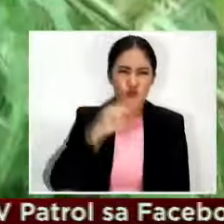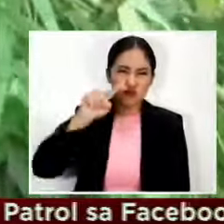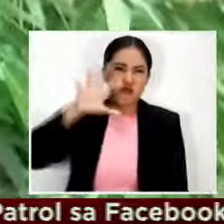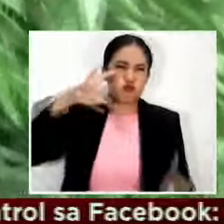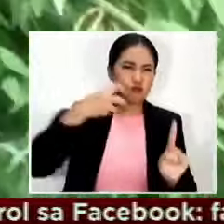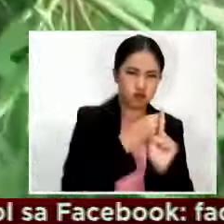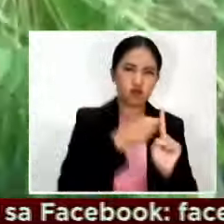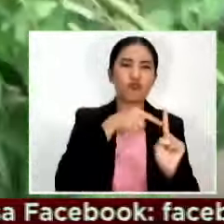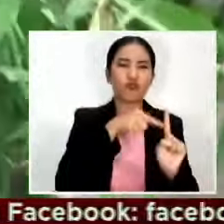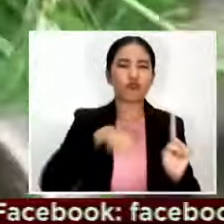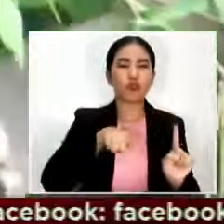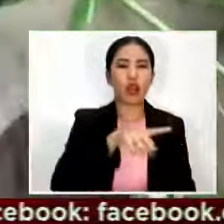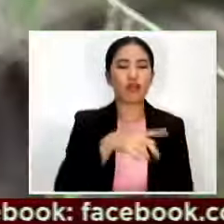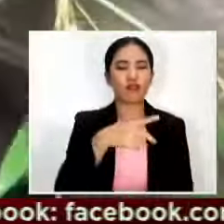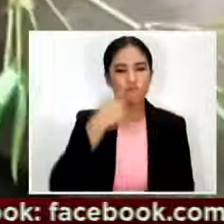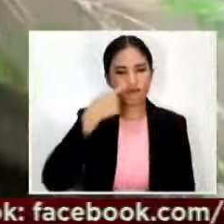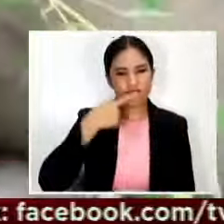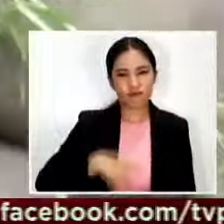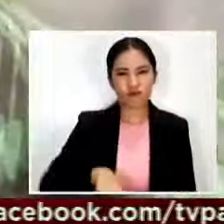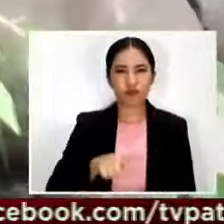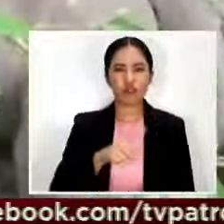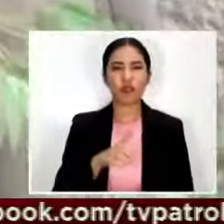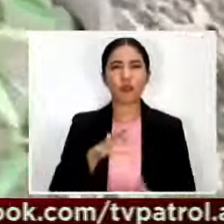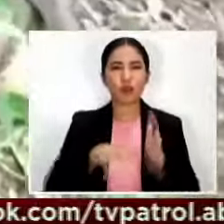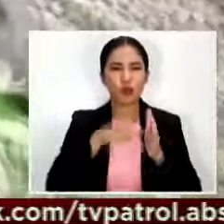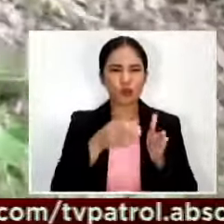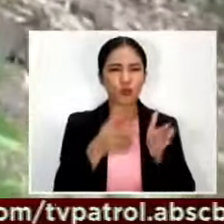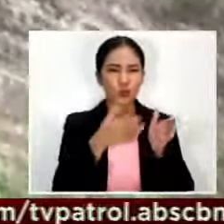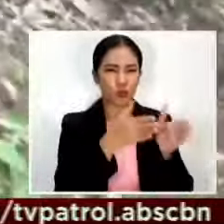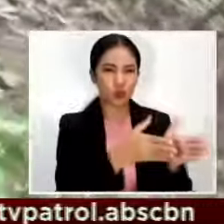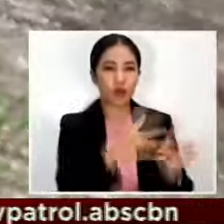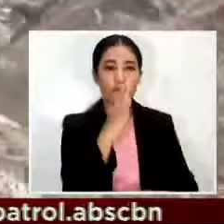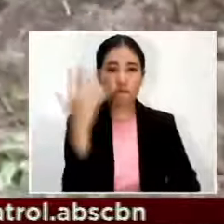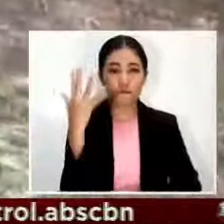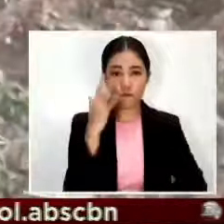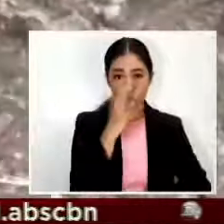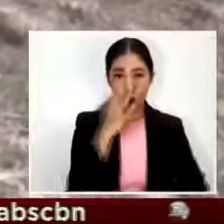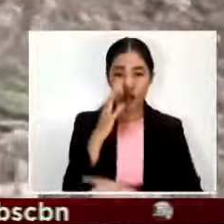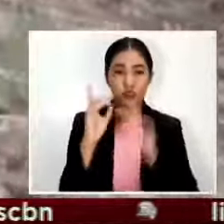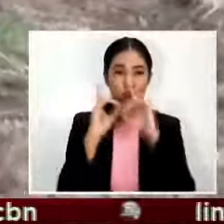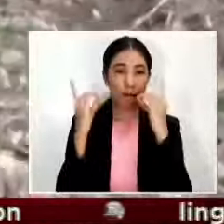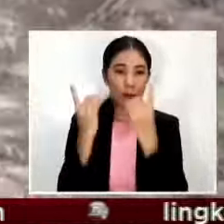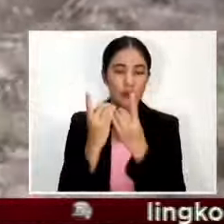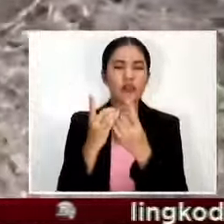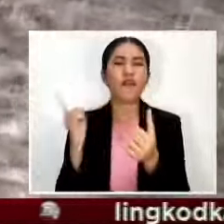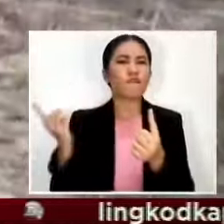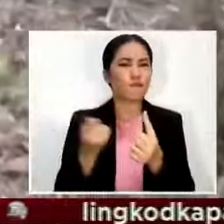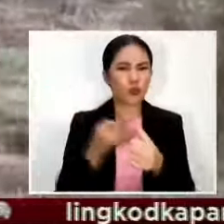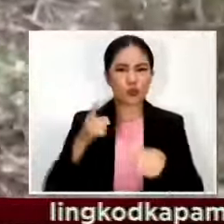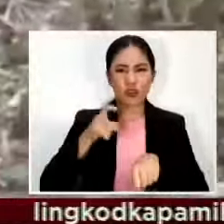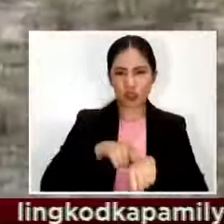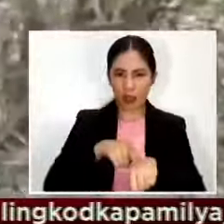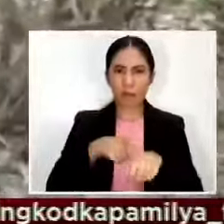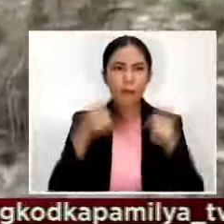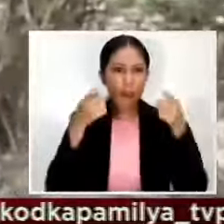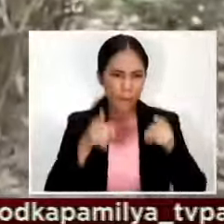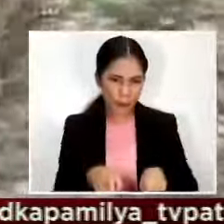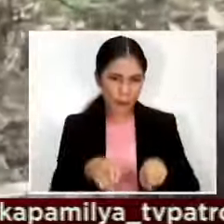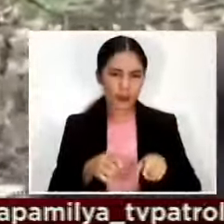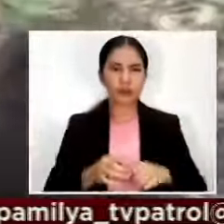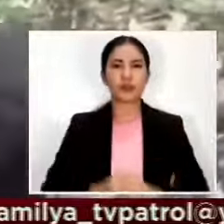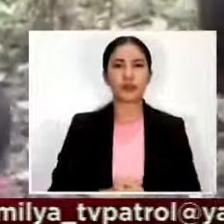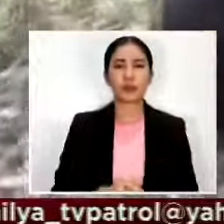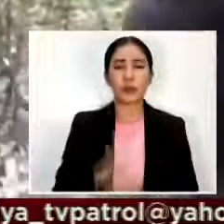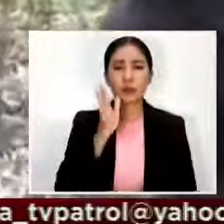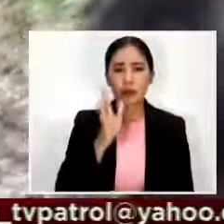Nagaon District sa Assam State Ayon sa Forest Minister ng Assam itong unang beses nilang nangyari ito sa lugar Sa ngayon 50% ng